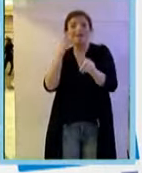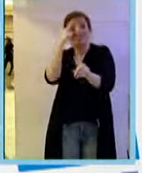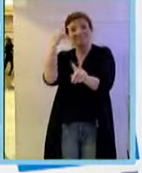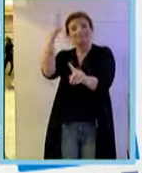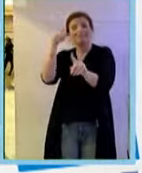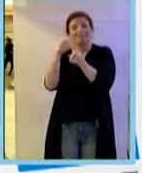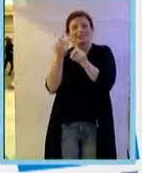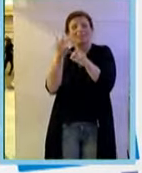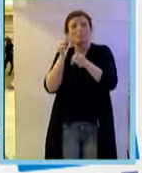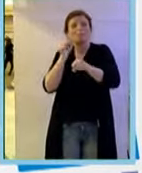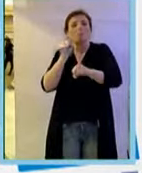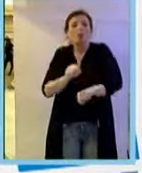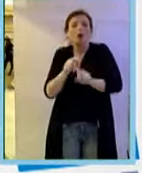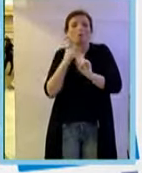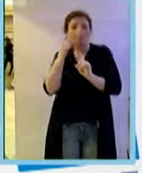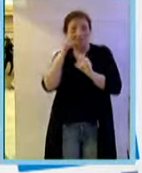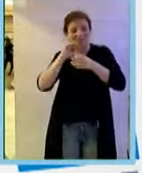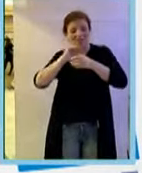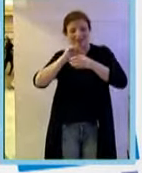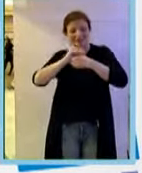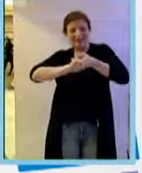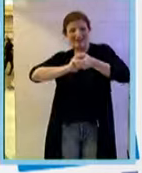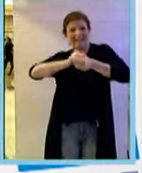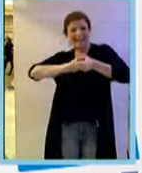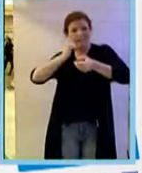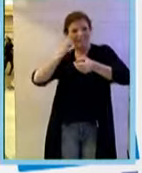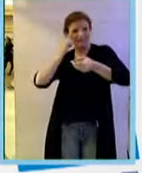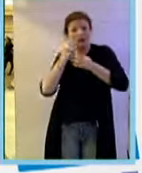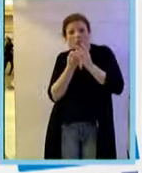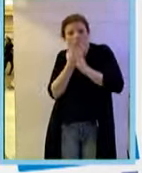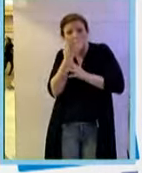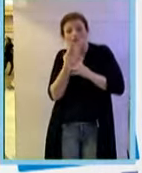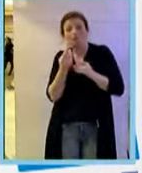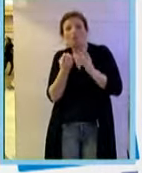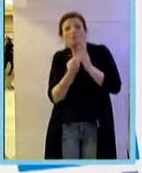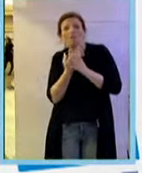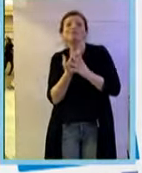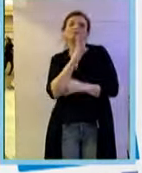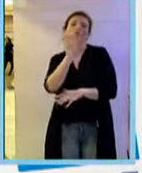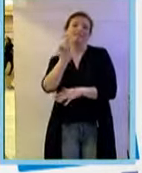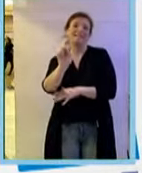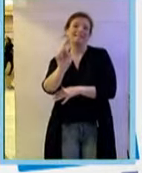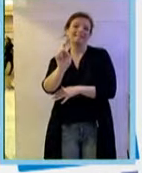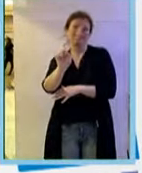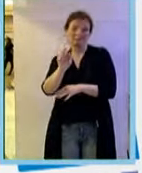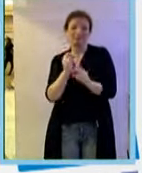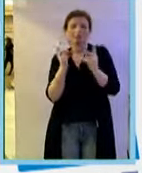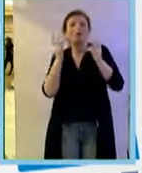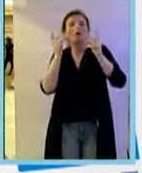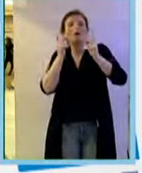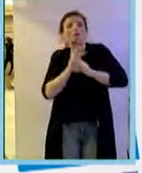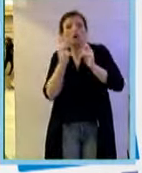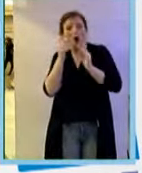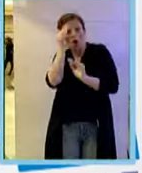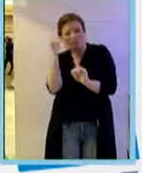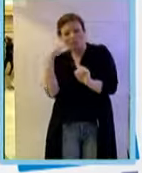si tratta di una retina che produce un fattore angiogenico chiamato successivamente fattore X. La sua osservazione è stata così